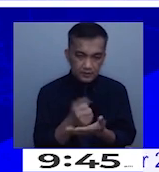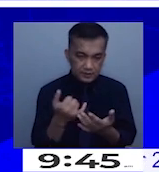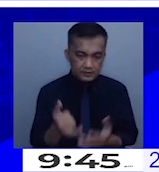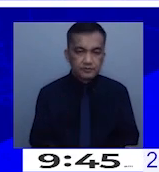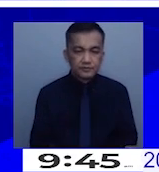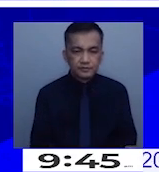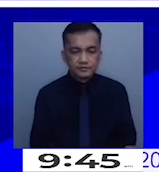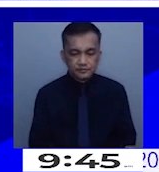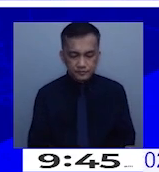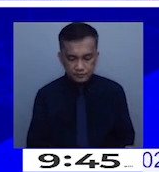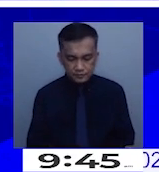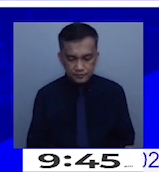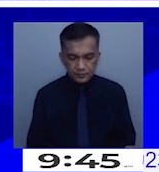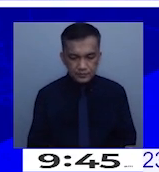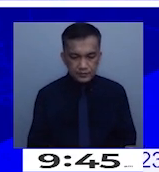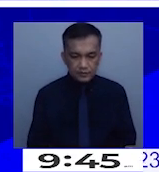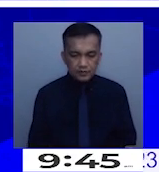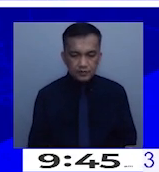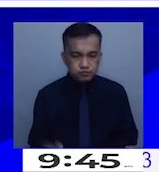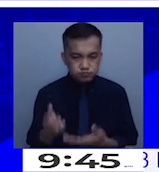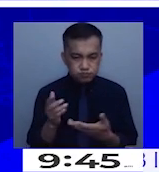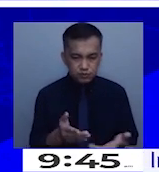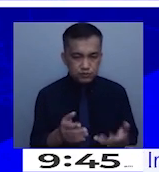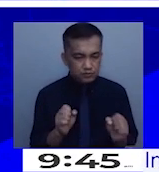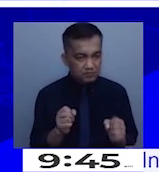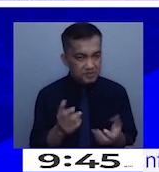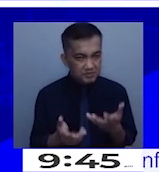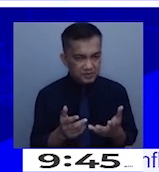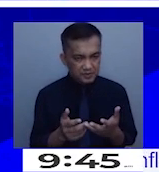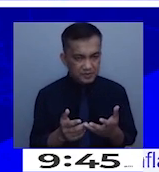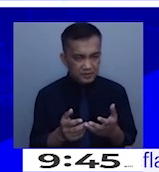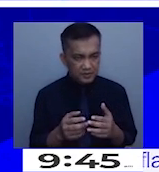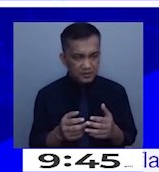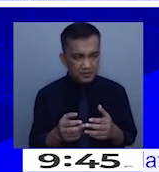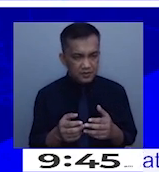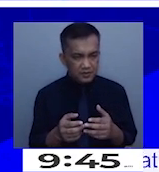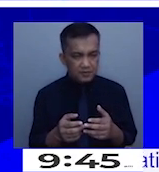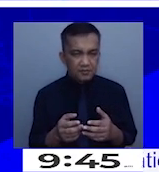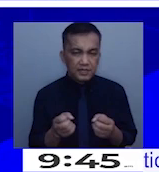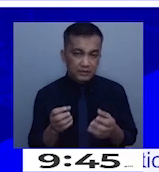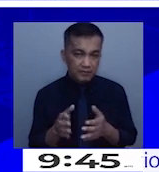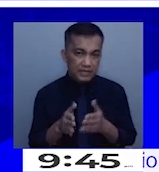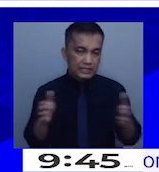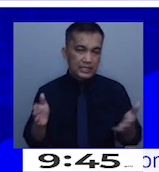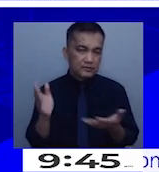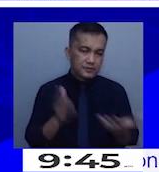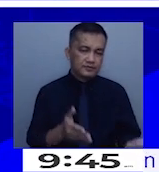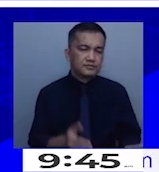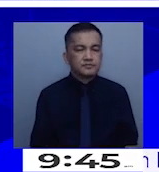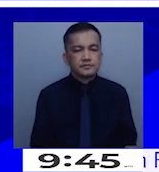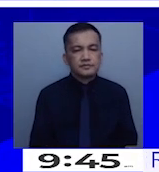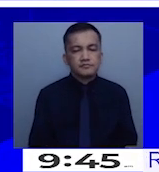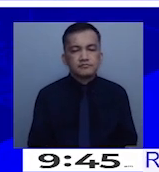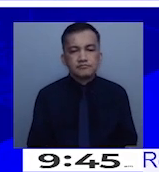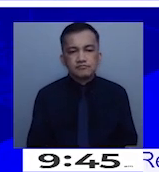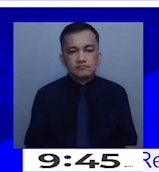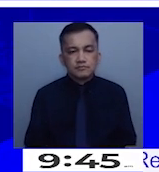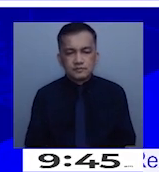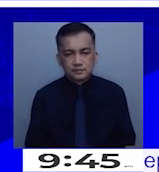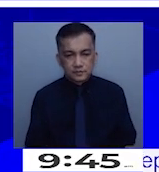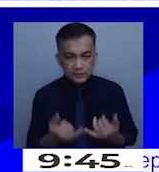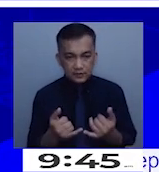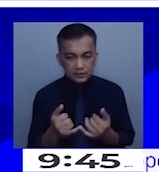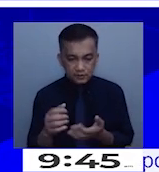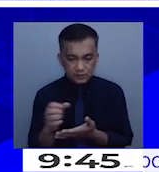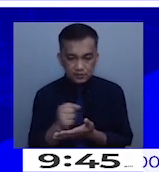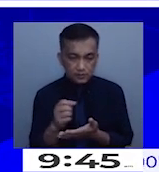supply ay pwedeng magkaroon na ng pagtaas. Of course, ito yung makikita rin namin kasi sa ngayon, nagko-collect tayo